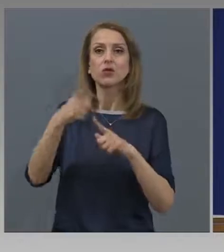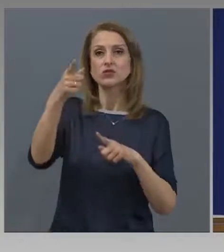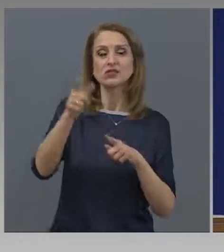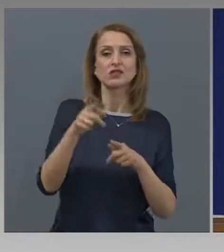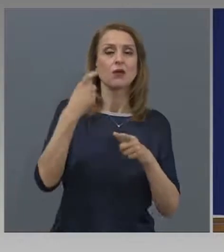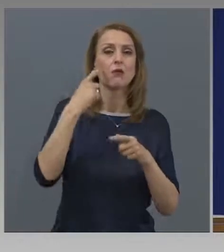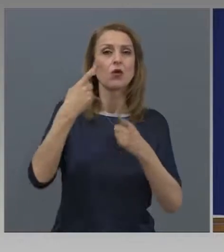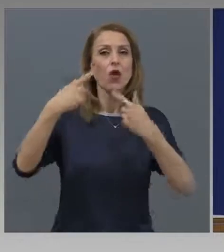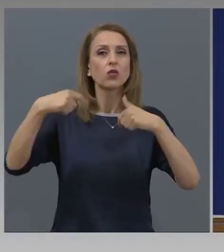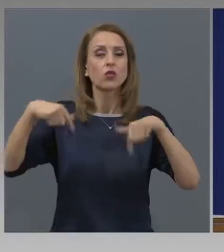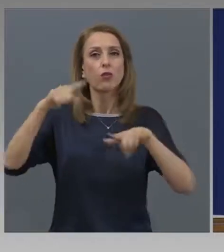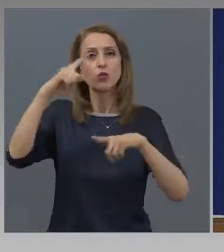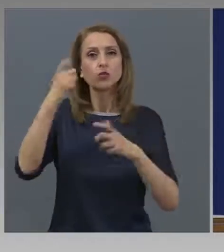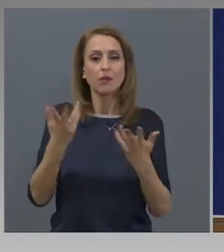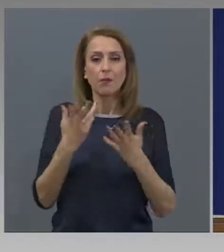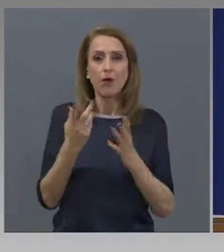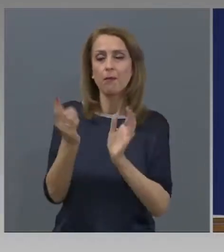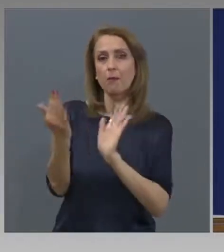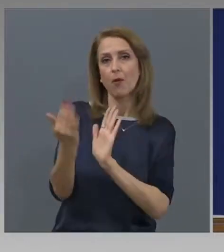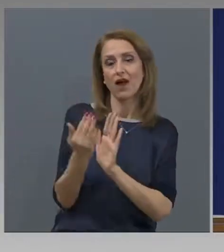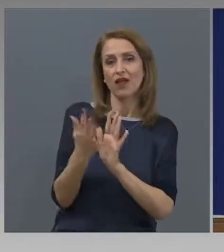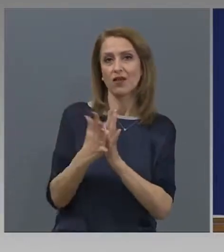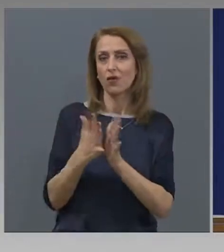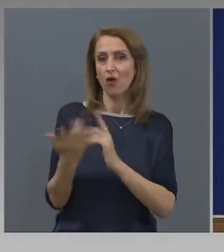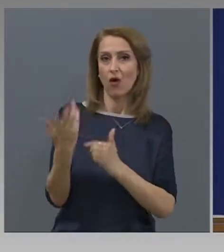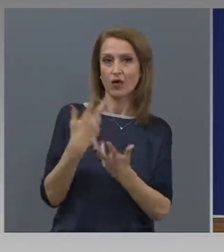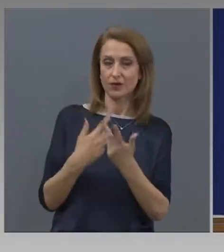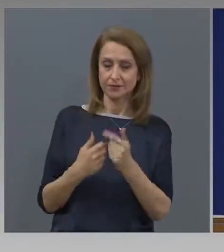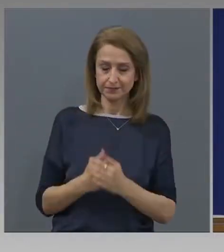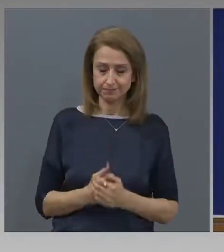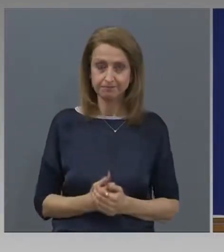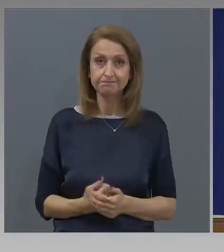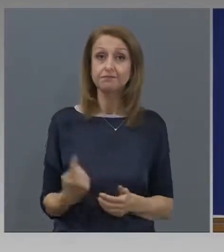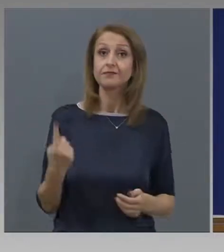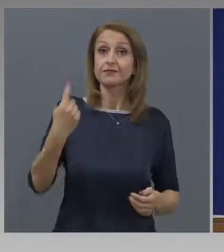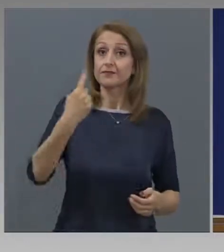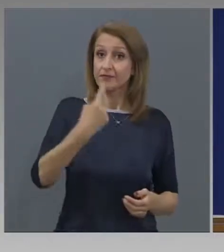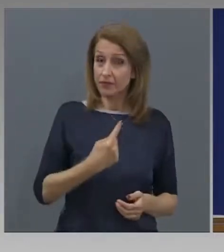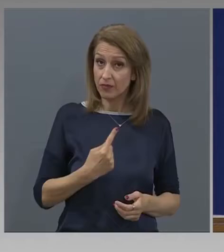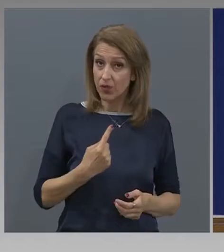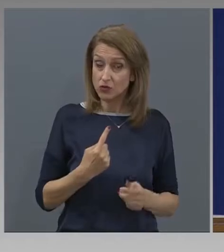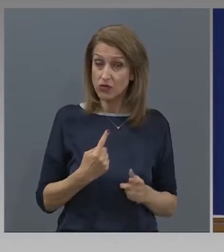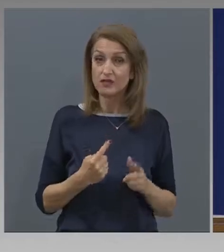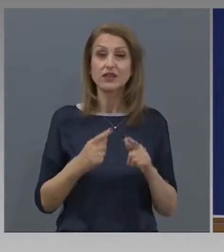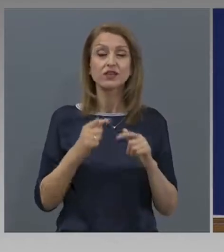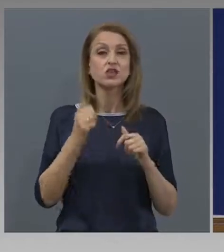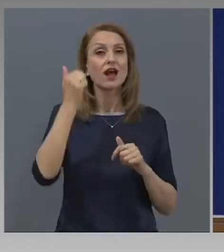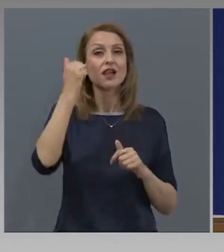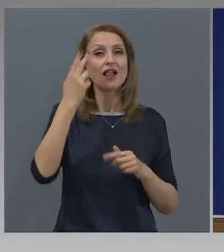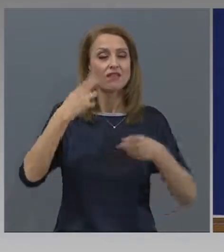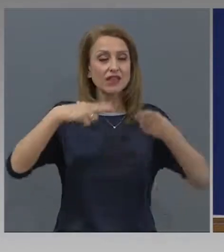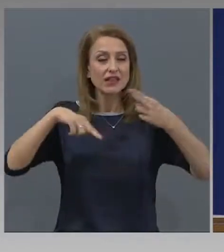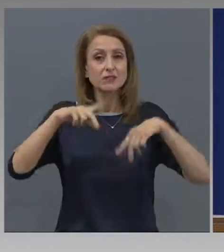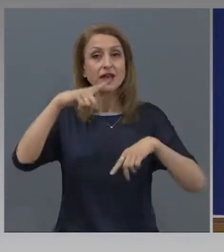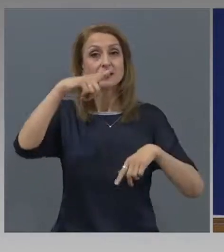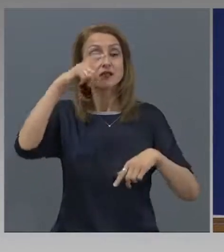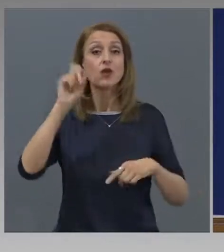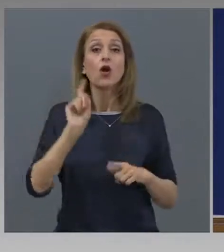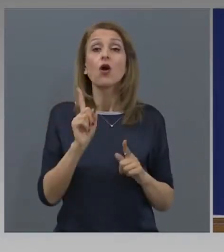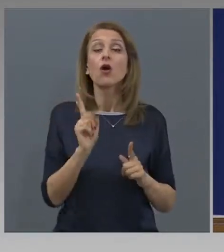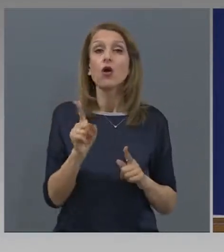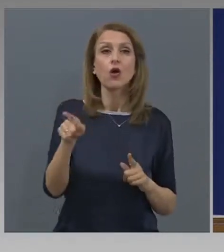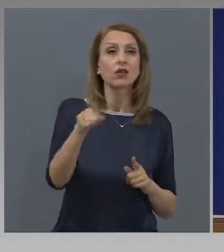Използвам също случая да информирам още веднъж от главната инспекция по труда това, че работниците, които са в